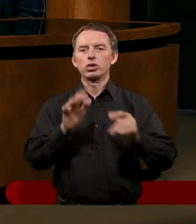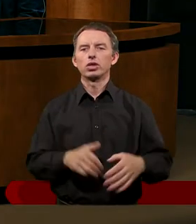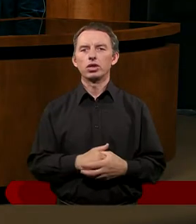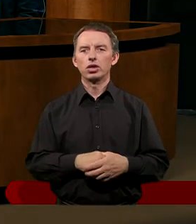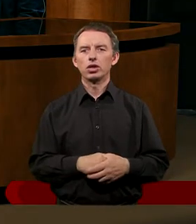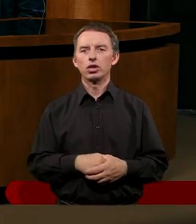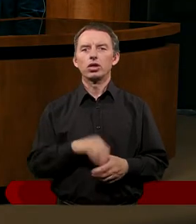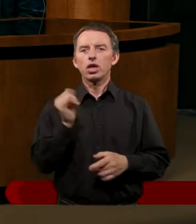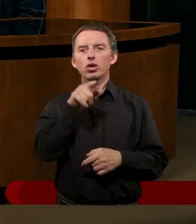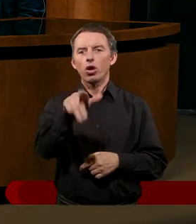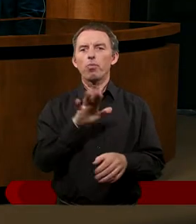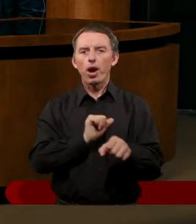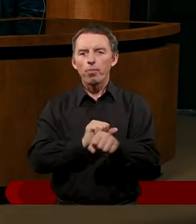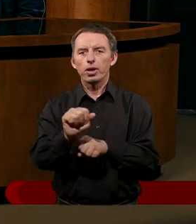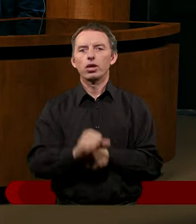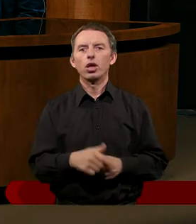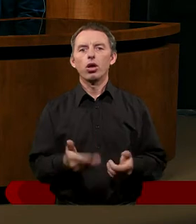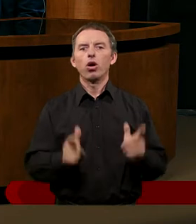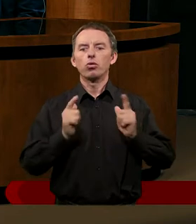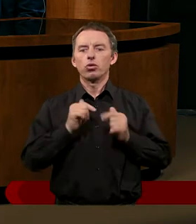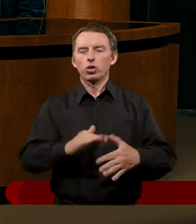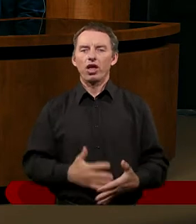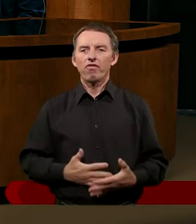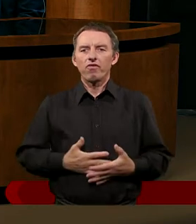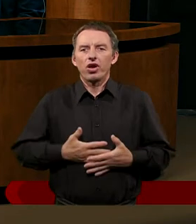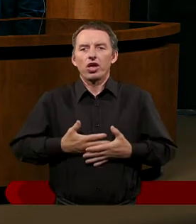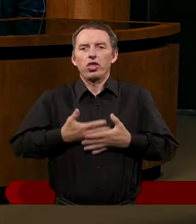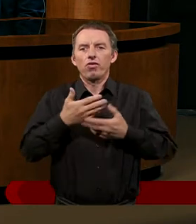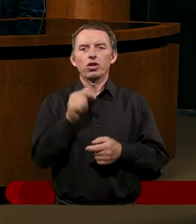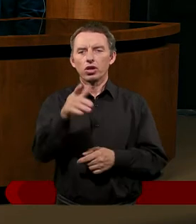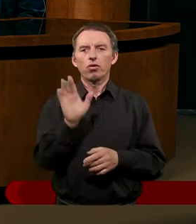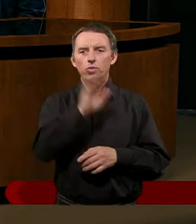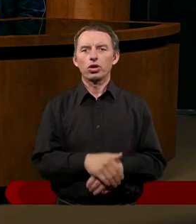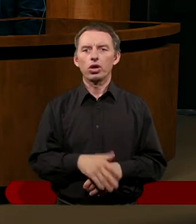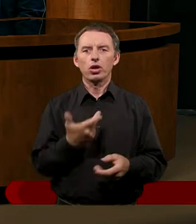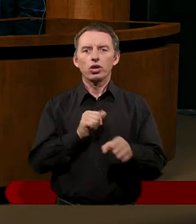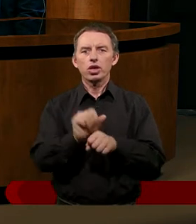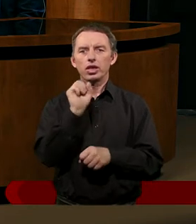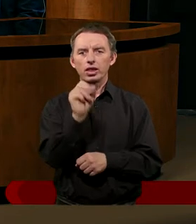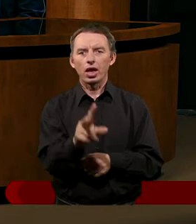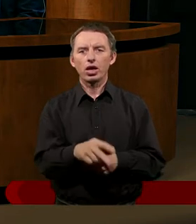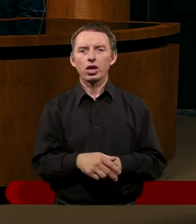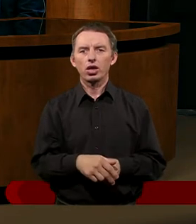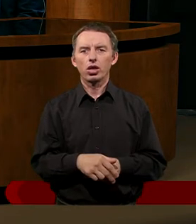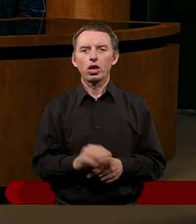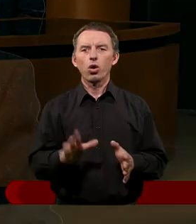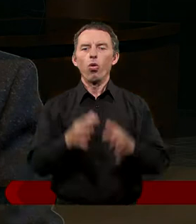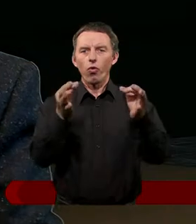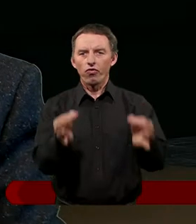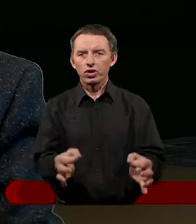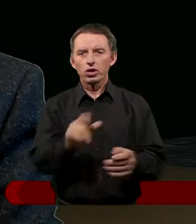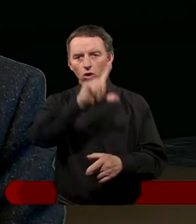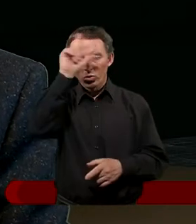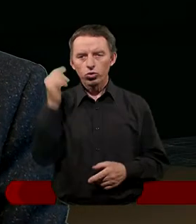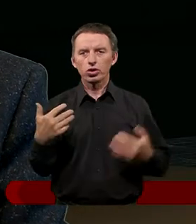Co to może być? Mogłoby się wydawać na pierwszy rzut oka i myślę, że tak wielu ówczesnych ludzi